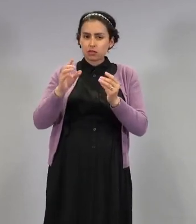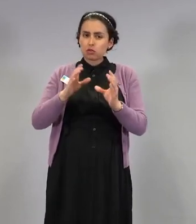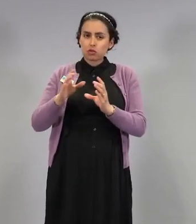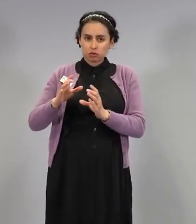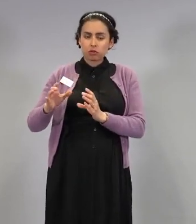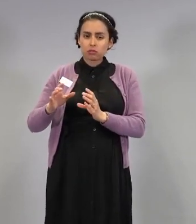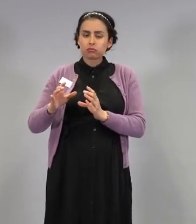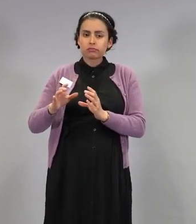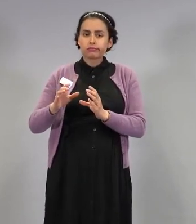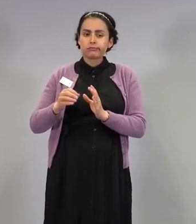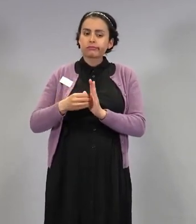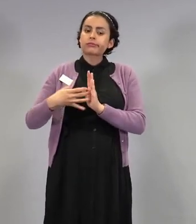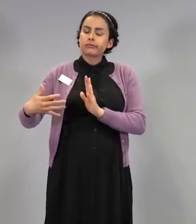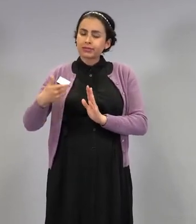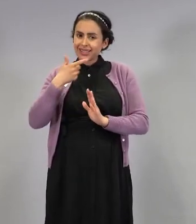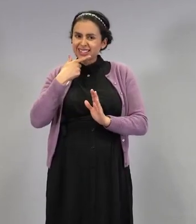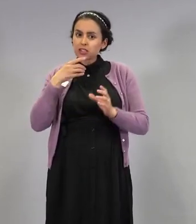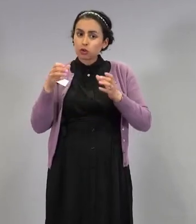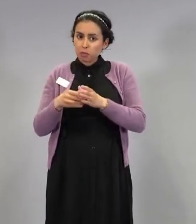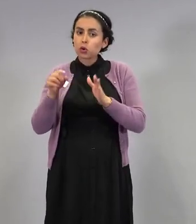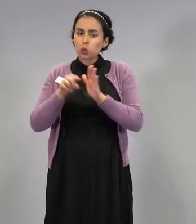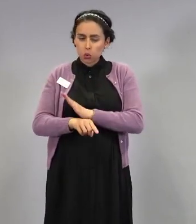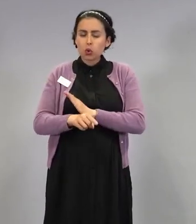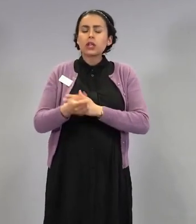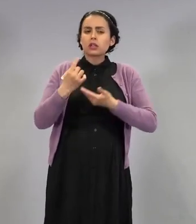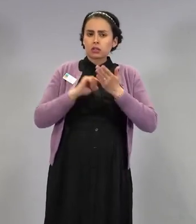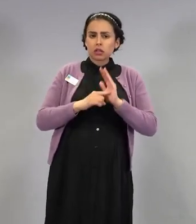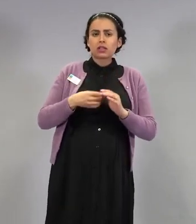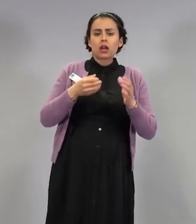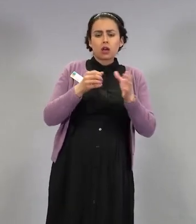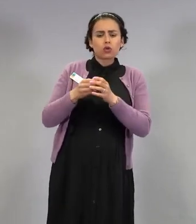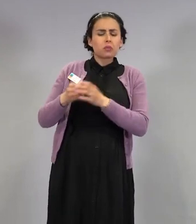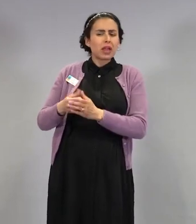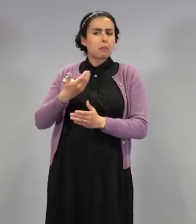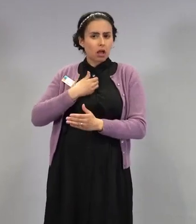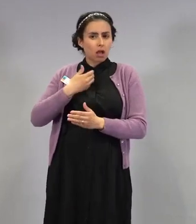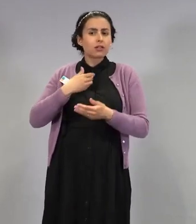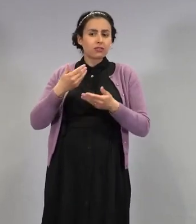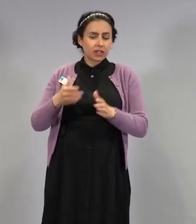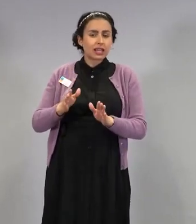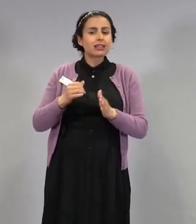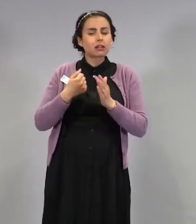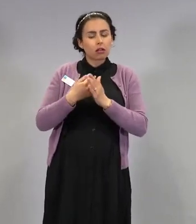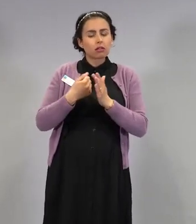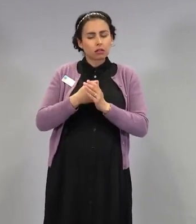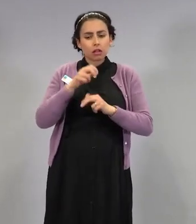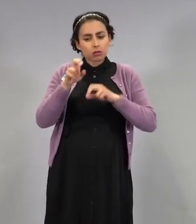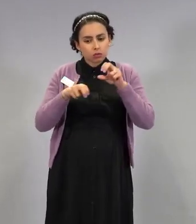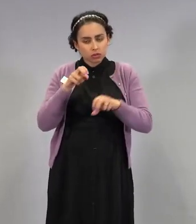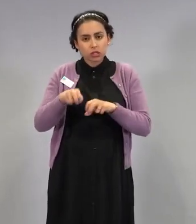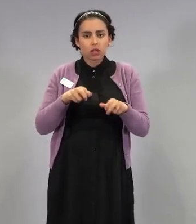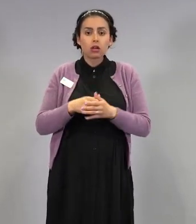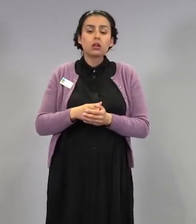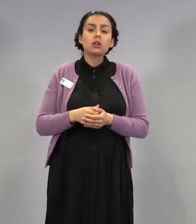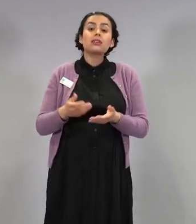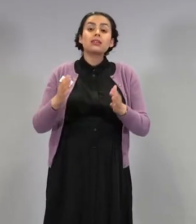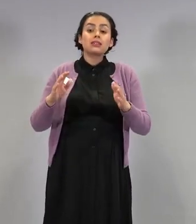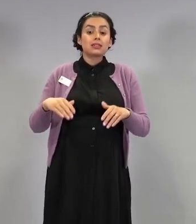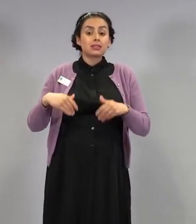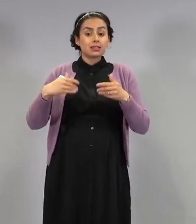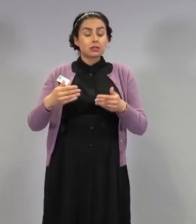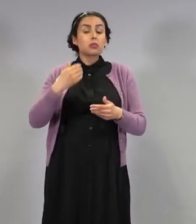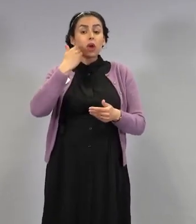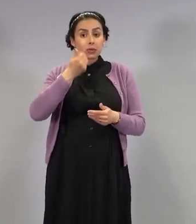mainittu siellä. Kyllä näitä ryhmiä vielä on aika paljon ja kannattaa sieltä katsoa. Varmaan myös siinä tilanteessa, kun aikaa tilaa, voi